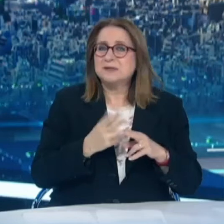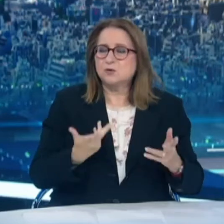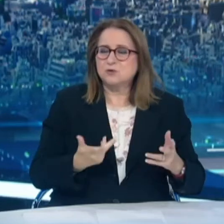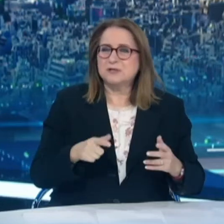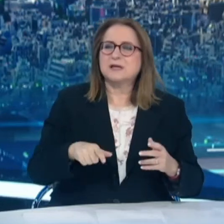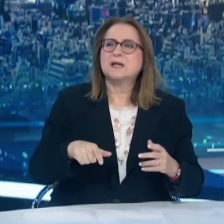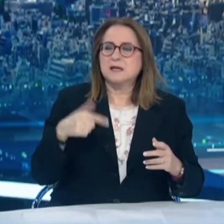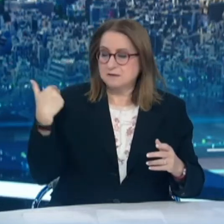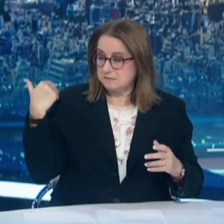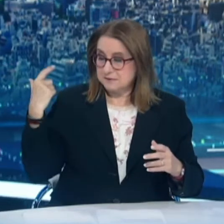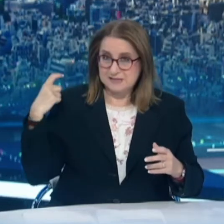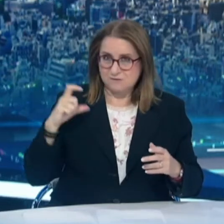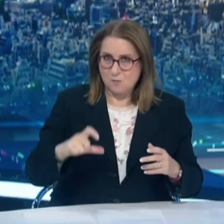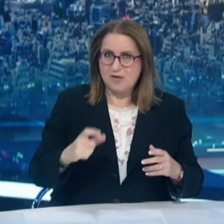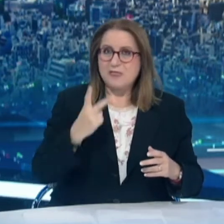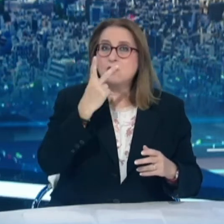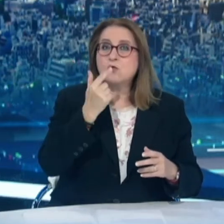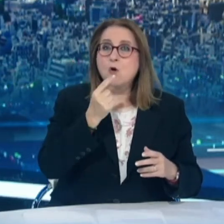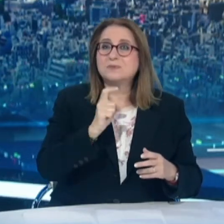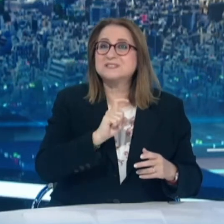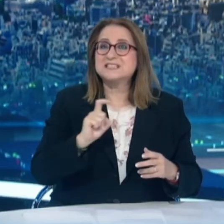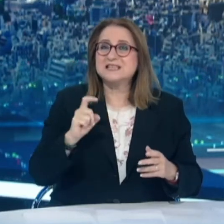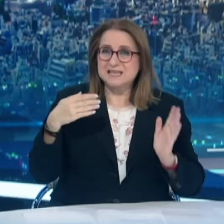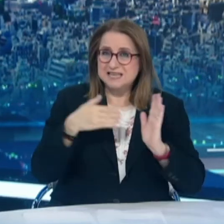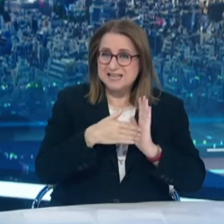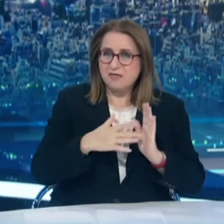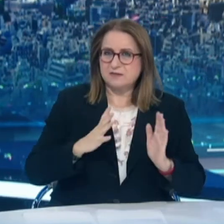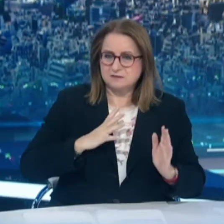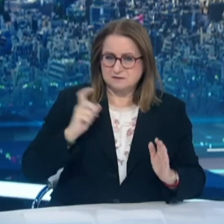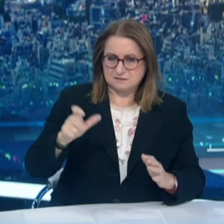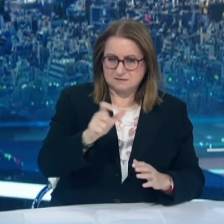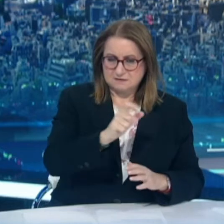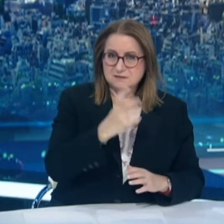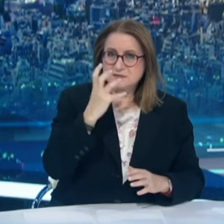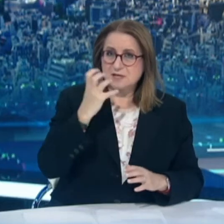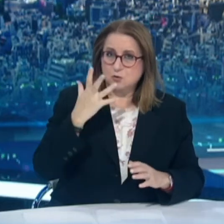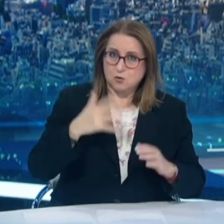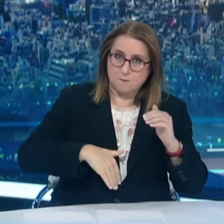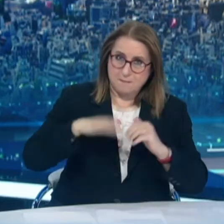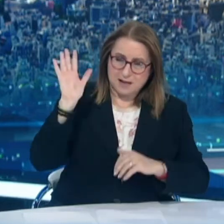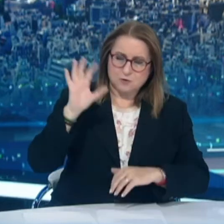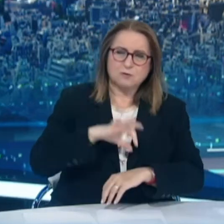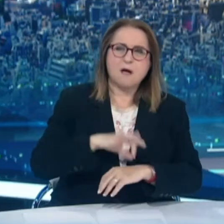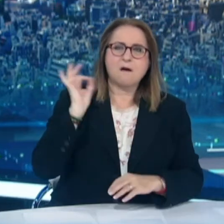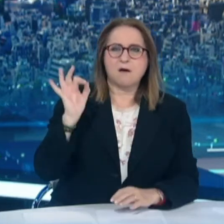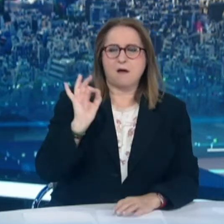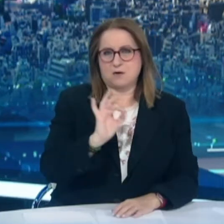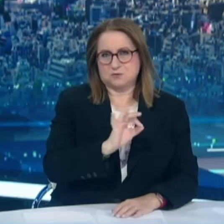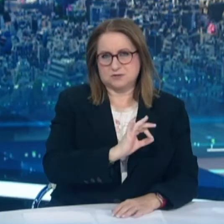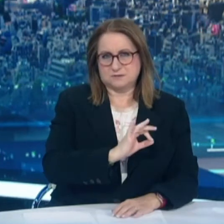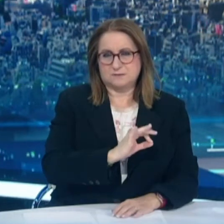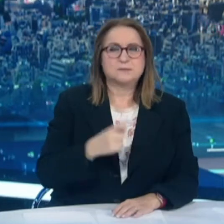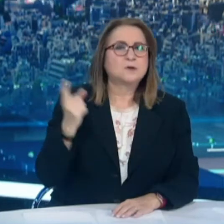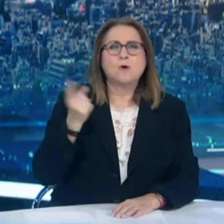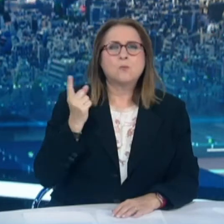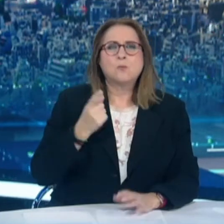Την εβδομάδα που μας πέρασε, περίπου 2.500 συνάνθρωποι μας άνω των 40 ετών νόσησαν. Στη συνδυπτική τους πλειοψηφία